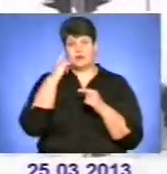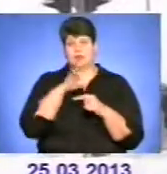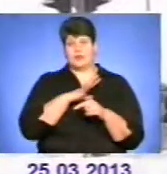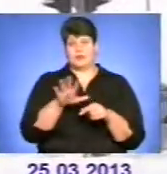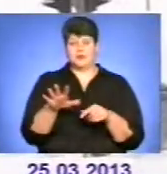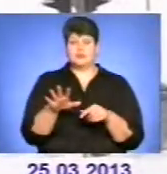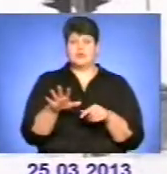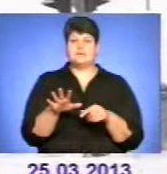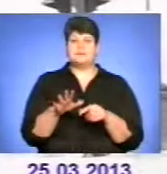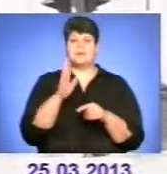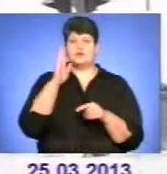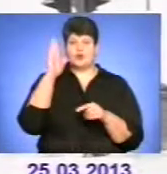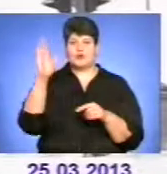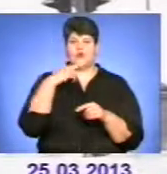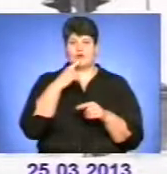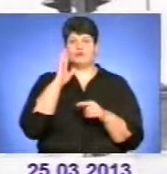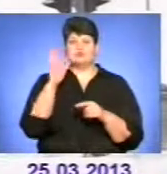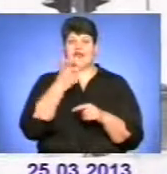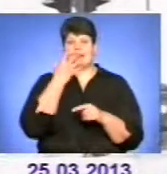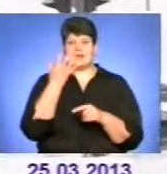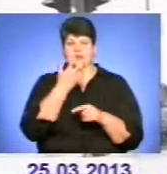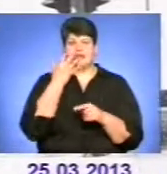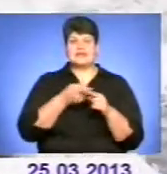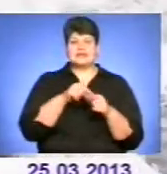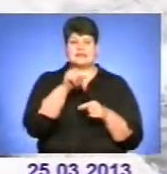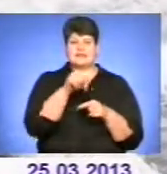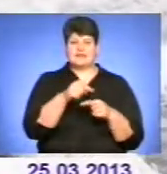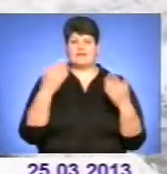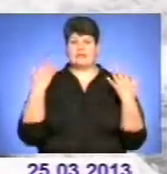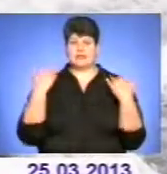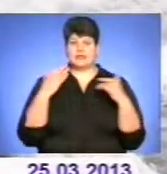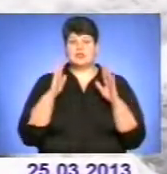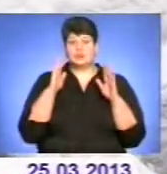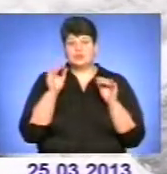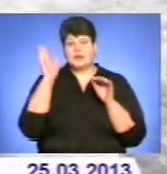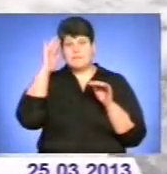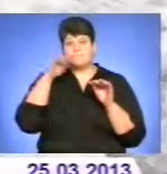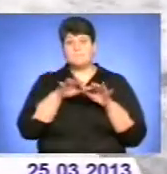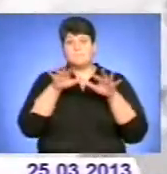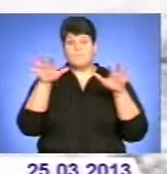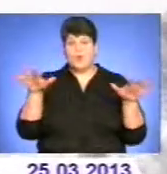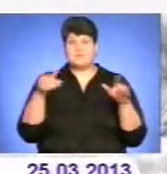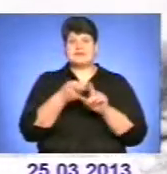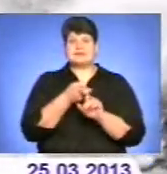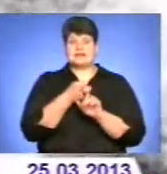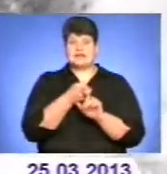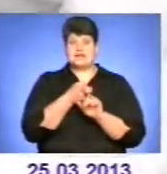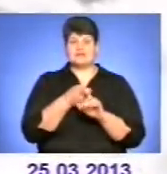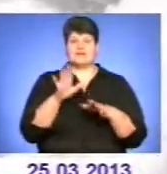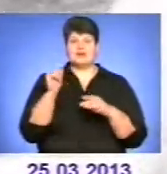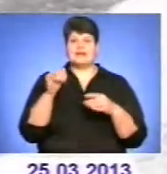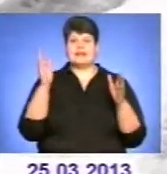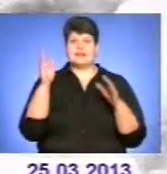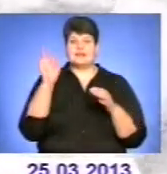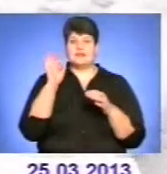Метеорологи прогнозують значне потепління уже цих вихідних. Чи буде повінь, залежить від погодніх факторів – температури